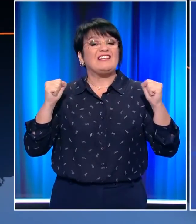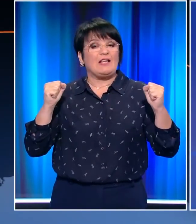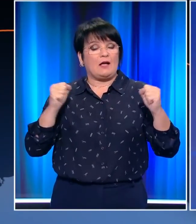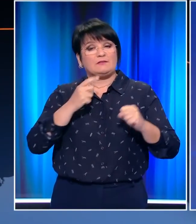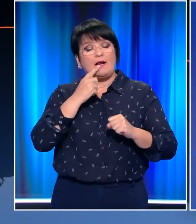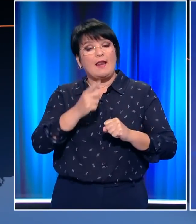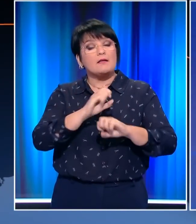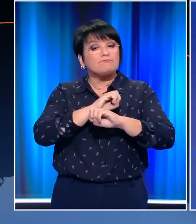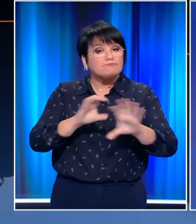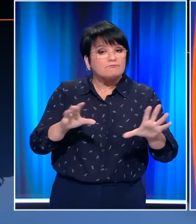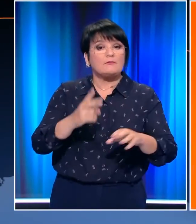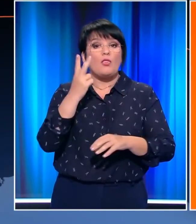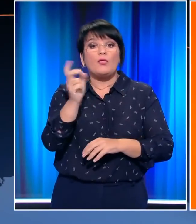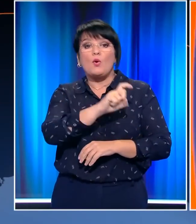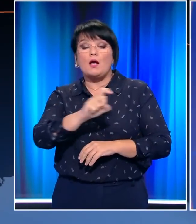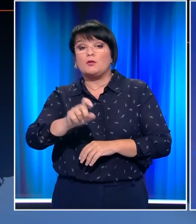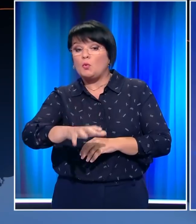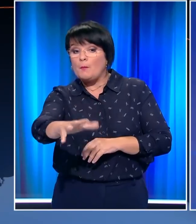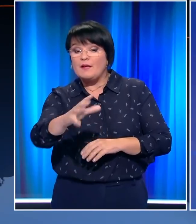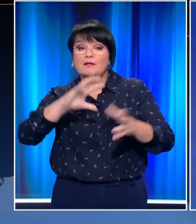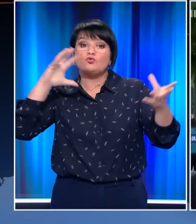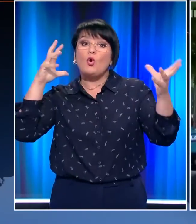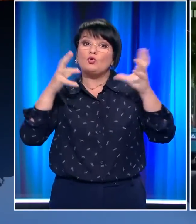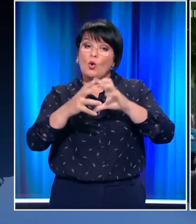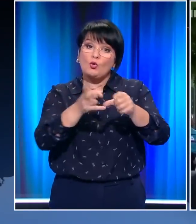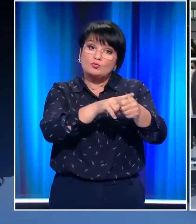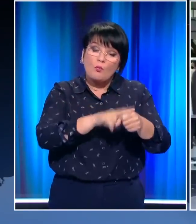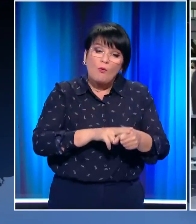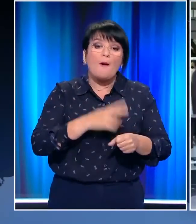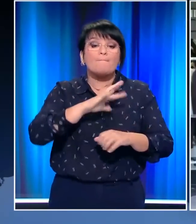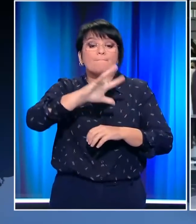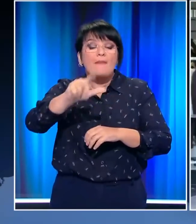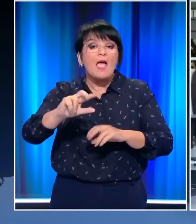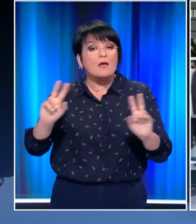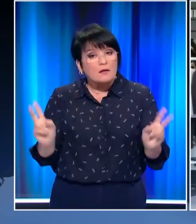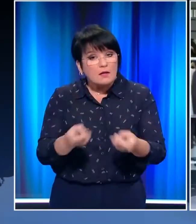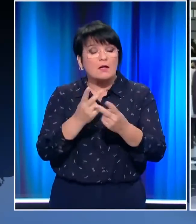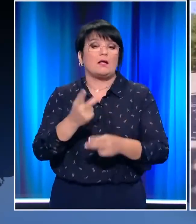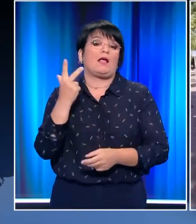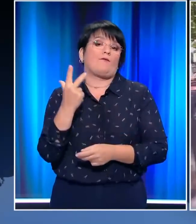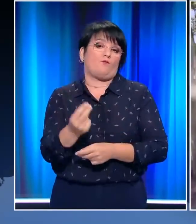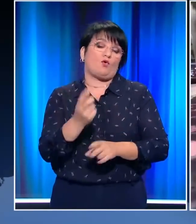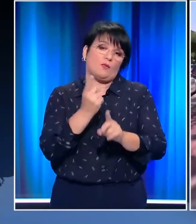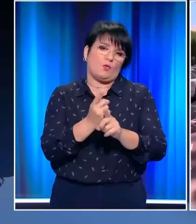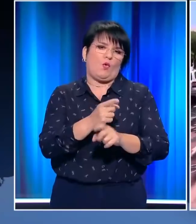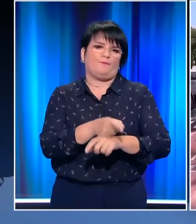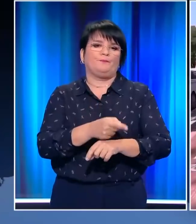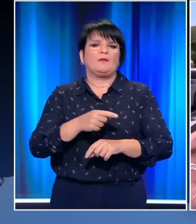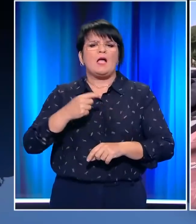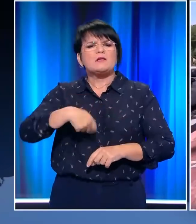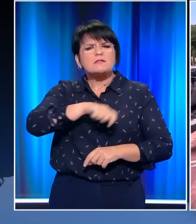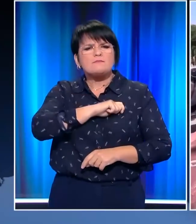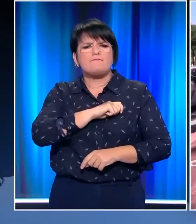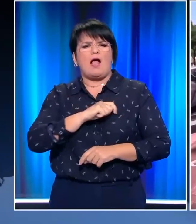οποίος κάνει λόγο ακόμα και για 2 εκατομμύρια νεκρού σε όλο το πλανήτη μέχρι να βρεθεί το εμβόλιο για το COVID. Σε Ισπανία, Βρετανία και Γαλλία